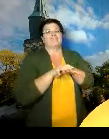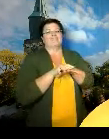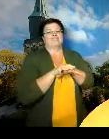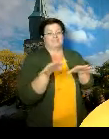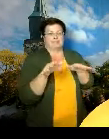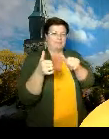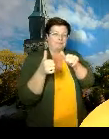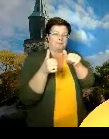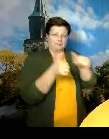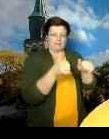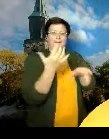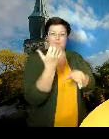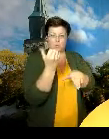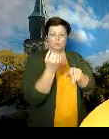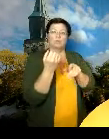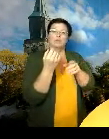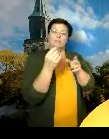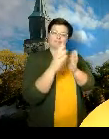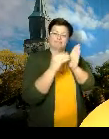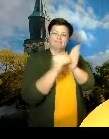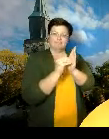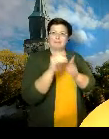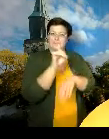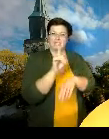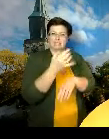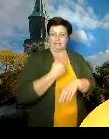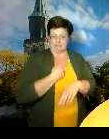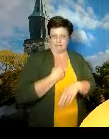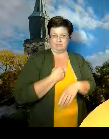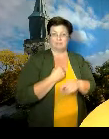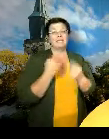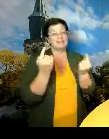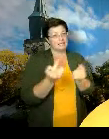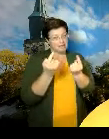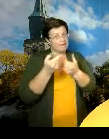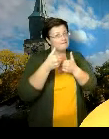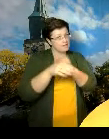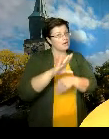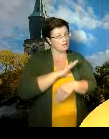jäljitettävissä. Eli tilanne on sinällänsä vielä hyvin hallinnassa.